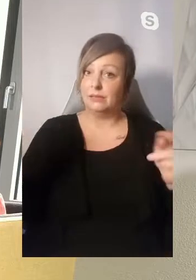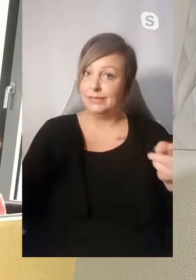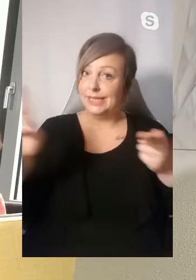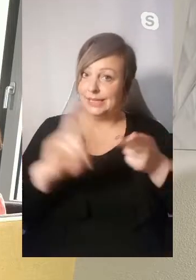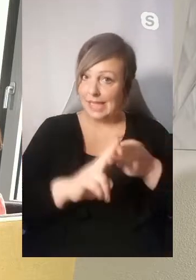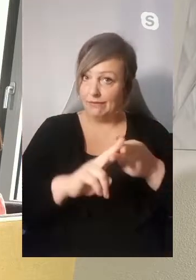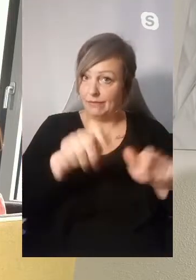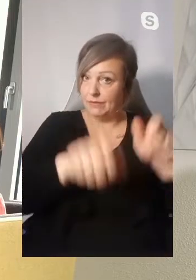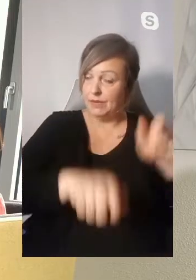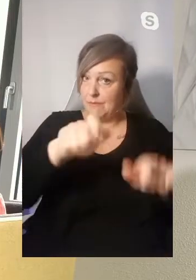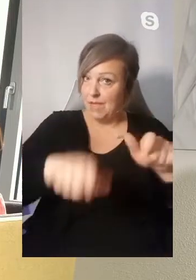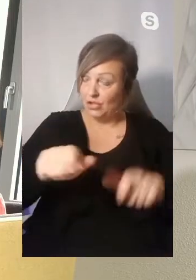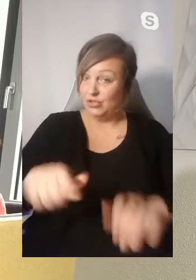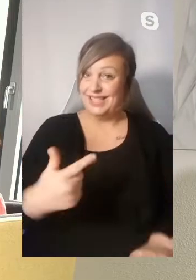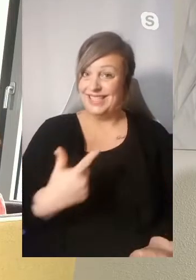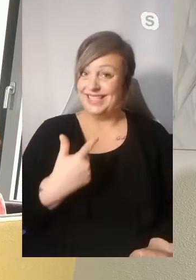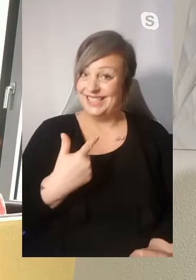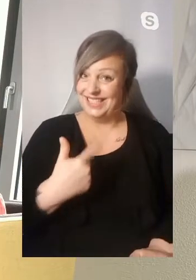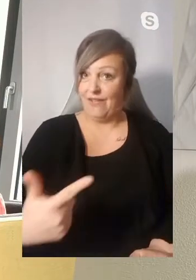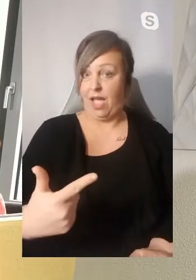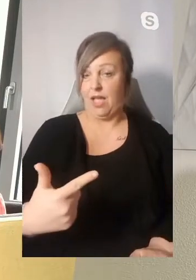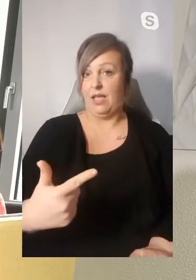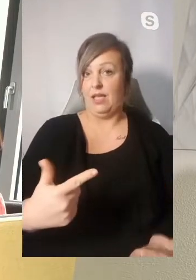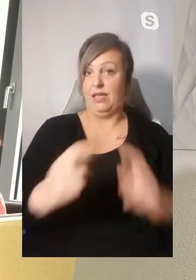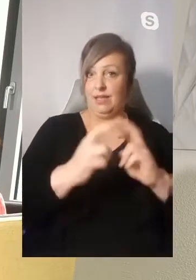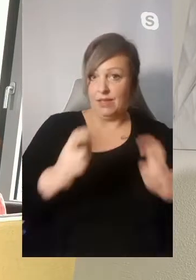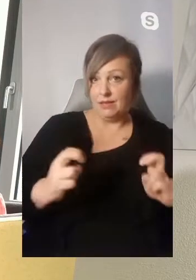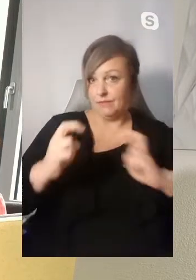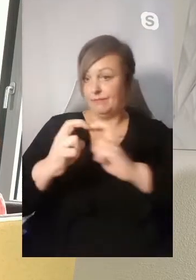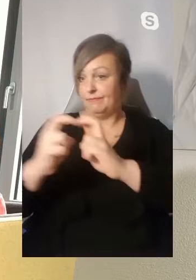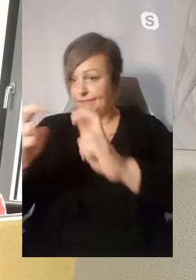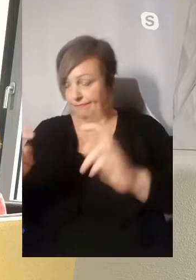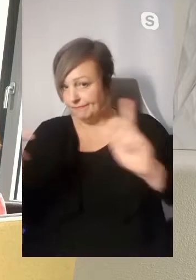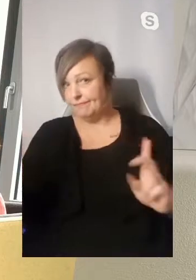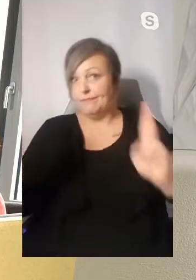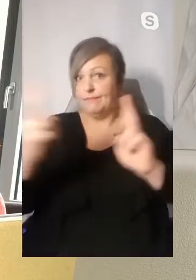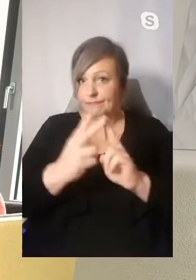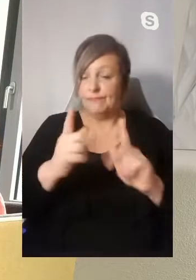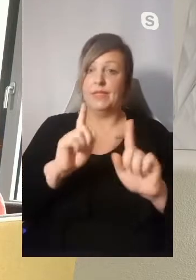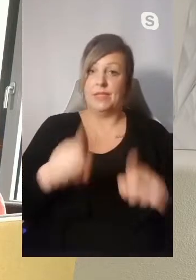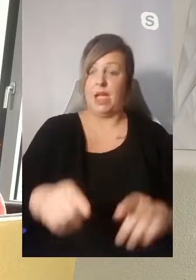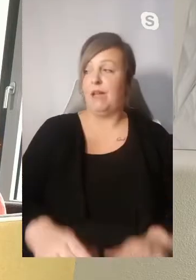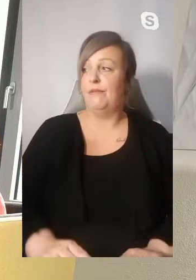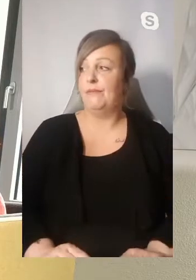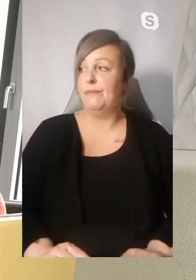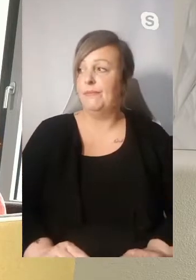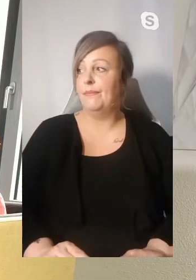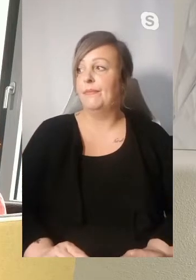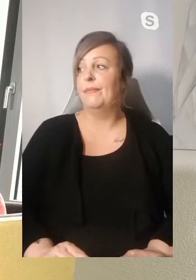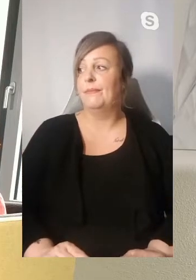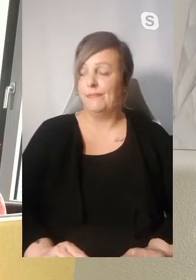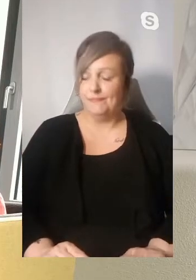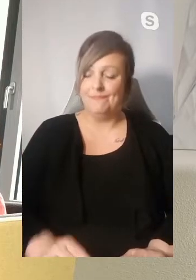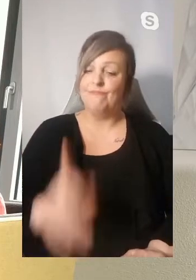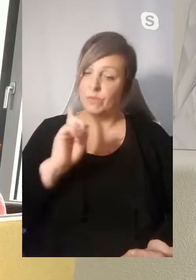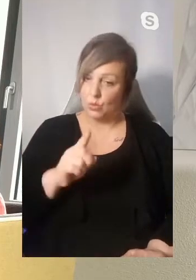eben dieses Treffen von Menschen aus zwei Haushalten, auch im öffentlichen Raum. Es geht aber trotzdem auch weiter nochmal,